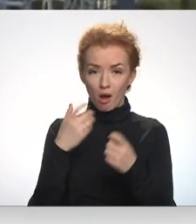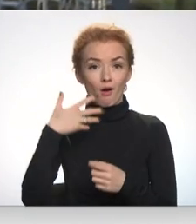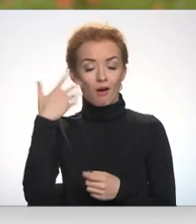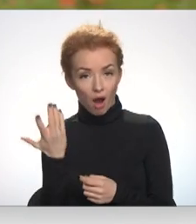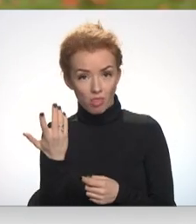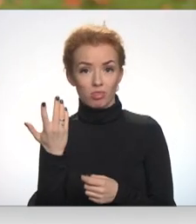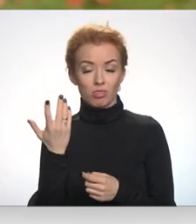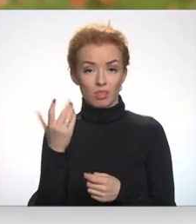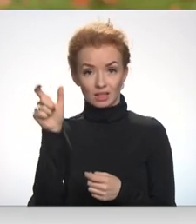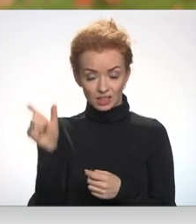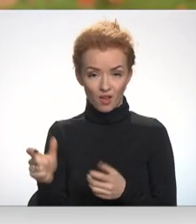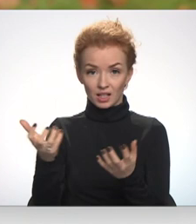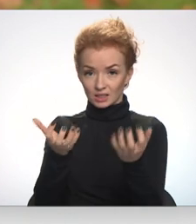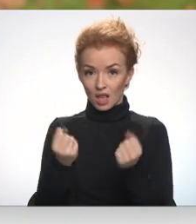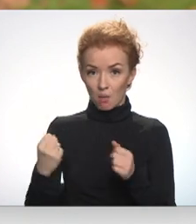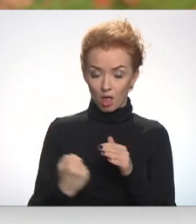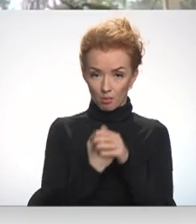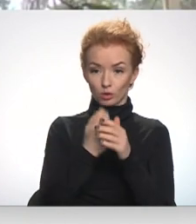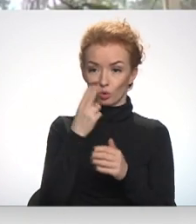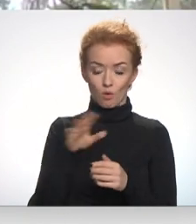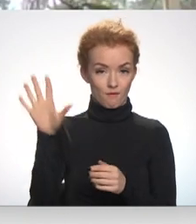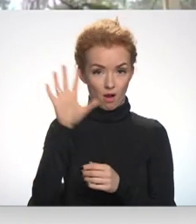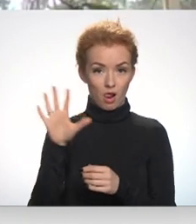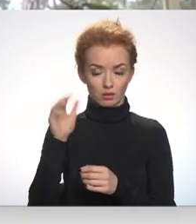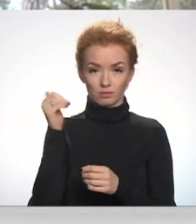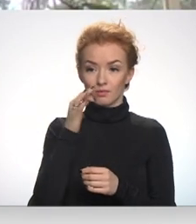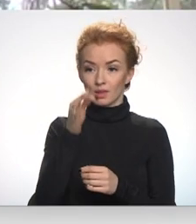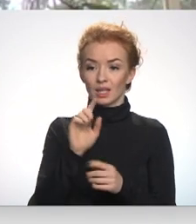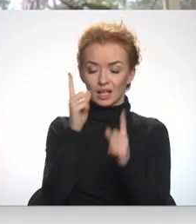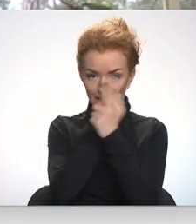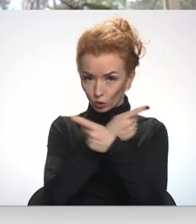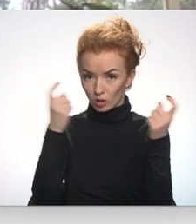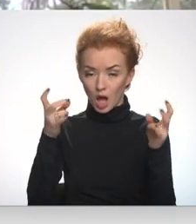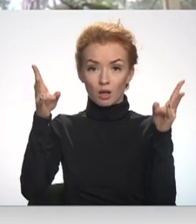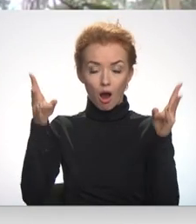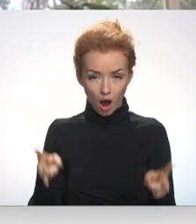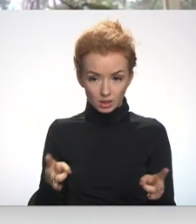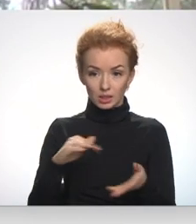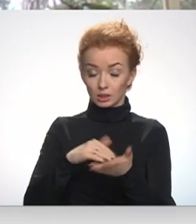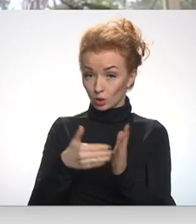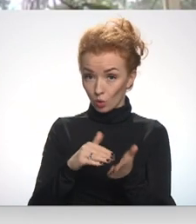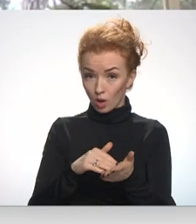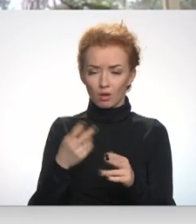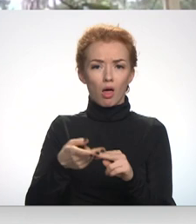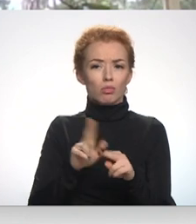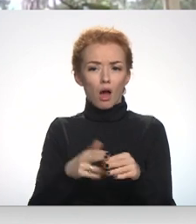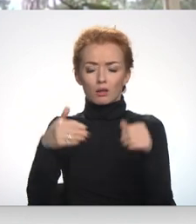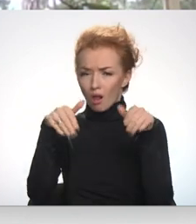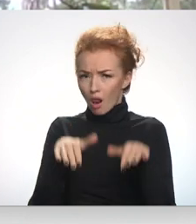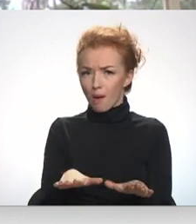nozarei strādājošie saņems atbalstu no valsts. Faktiski tika izslunāt ārkārt stāvoklis, tad tika spriests par